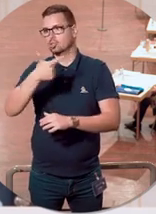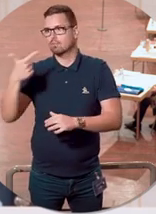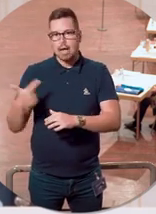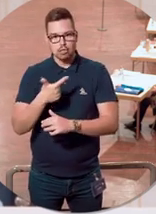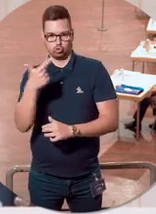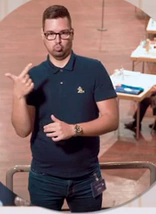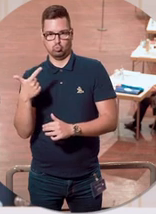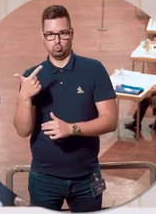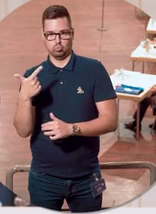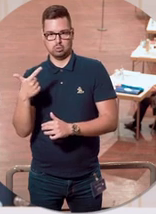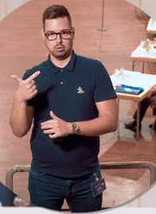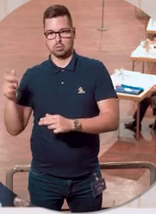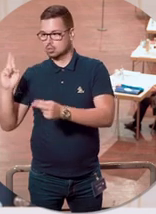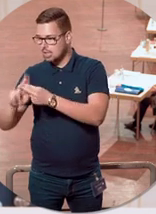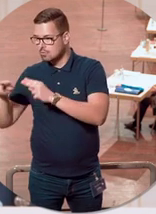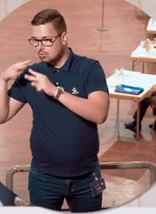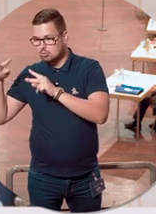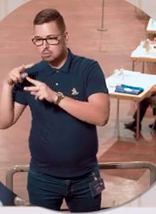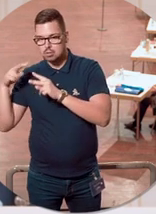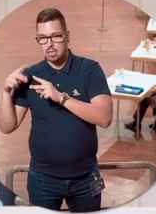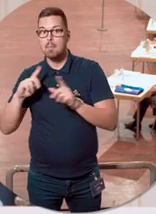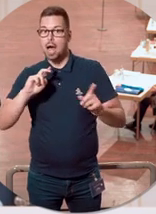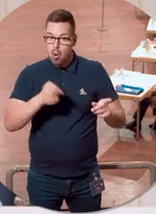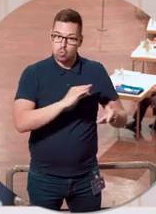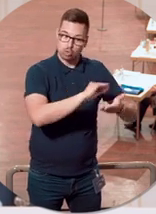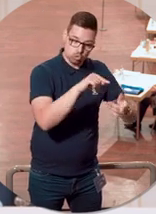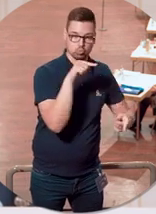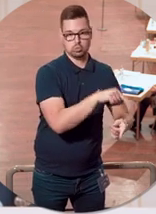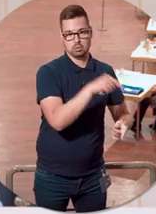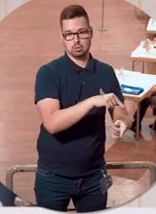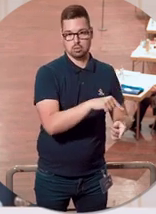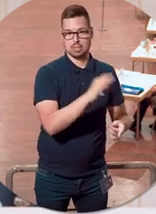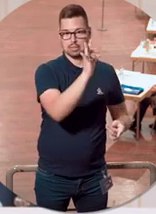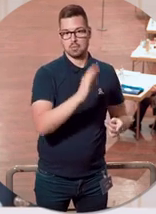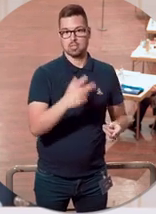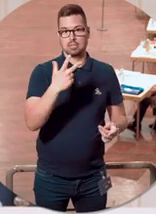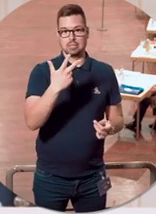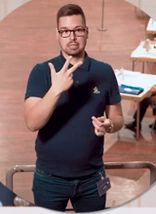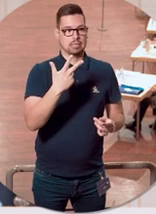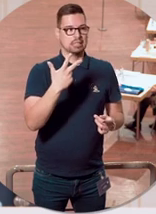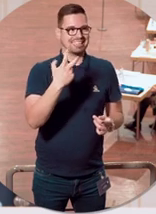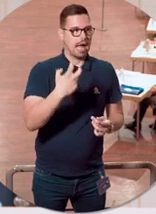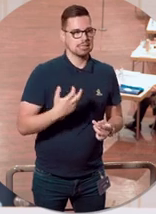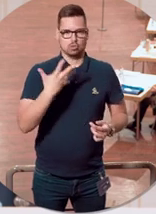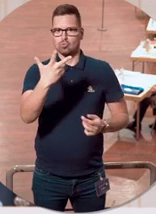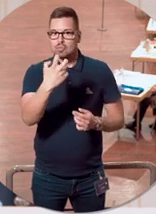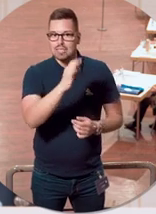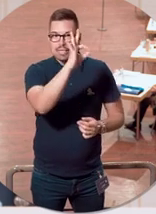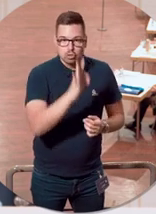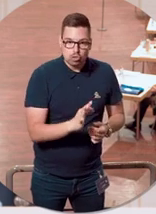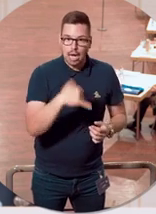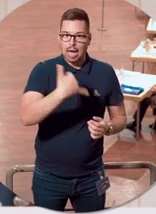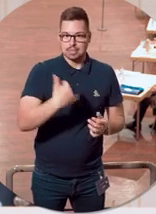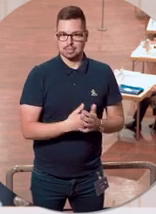je nach Gusto, zusammenkommt. Aber gleichzeitig dann in Schulen bei Temperaturen von 30, von 35 Grad, was uns im Moment